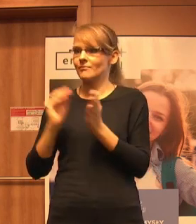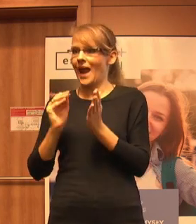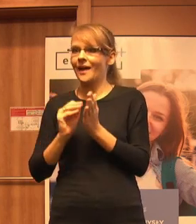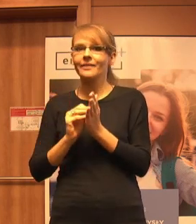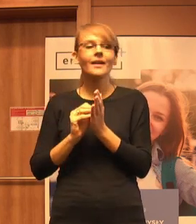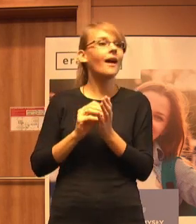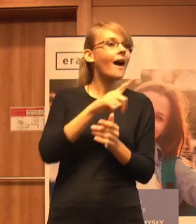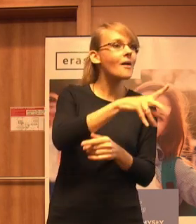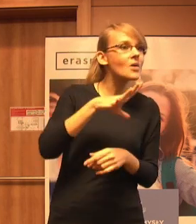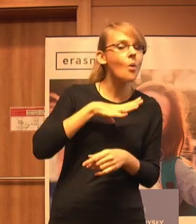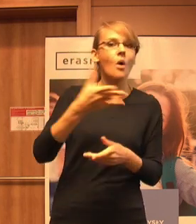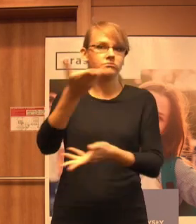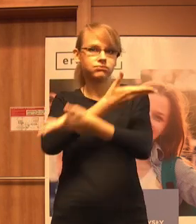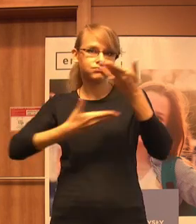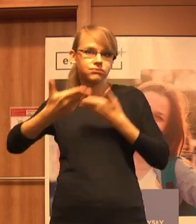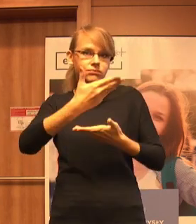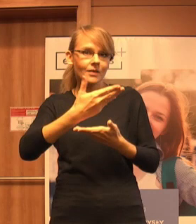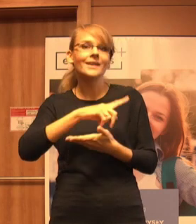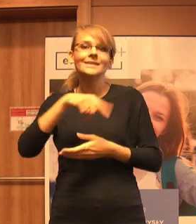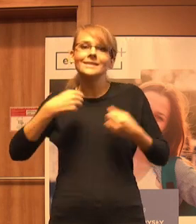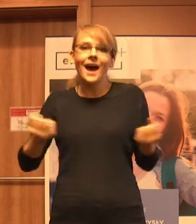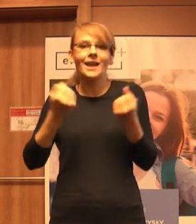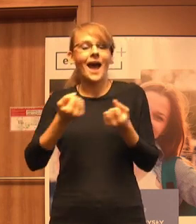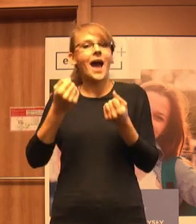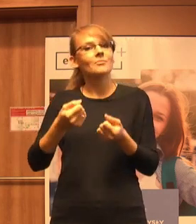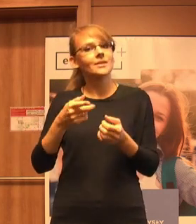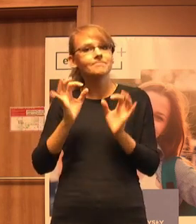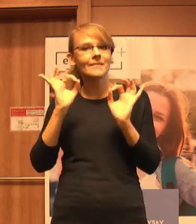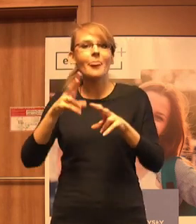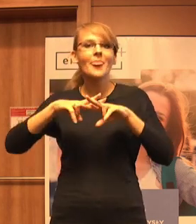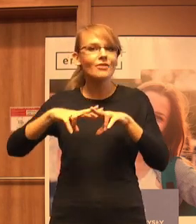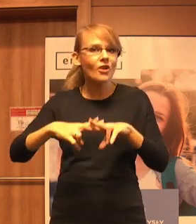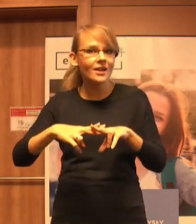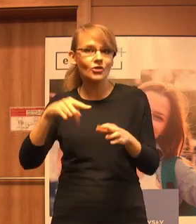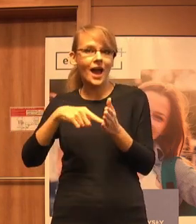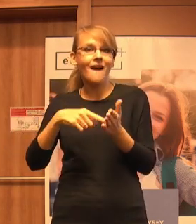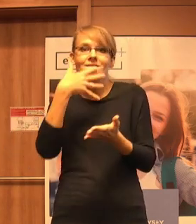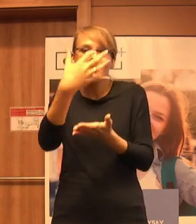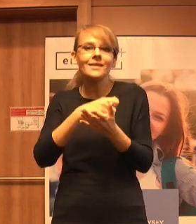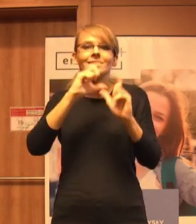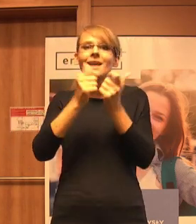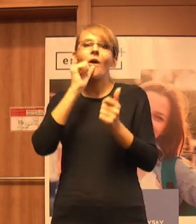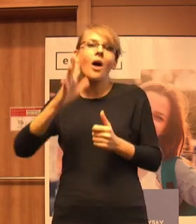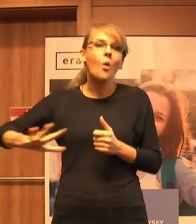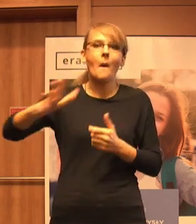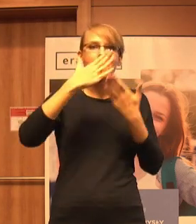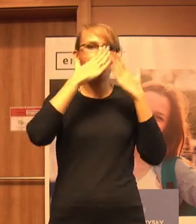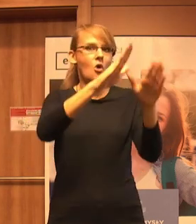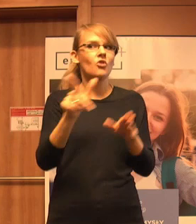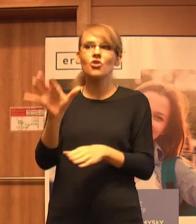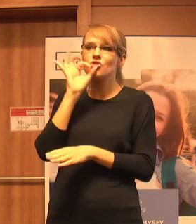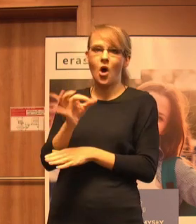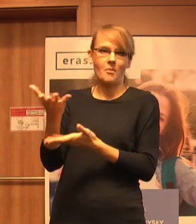takie narzędzia, za pomocą których będziemy chcieli pokazywać w całej Europie przykłady dobrej praktyki,